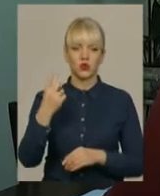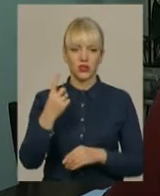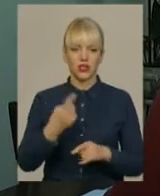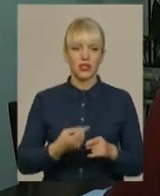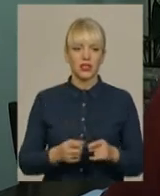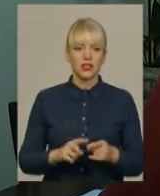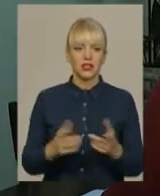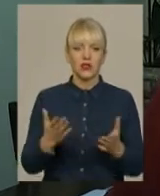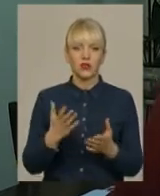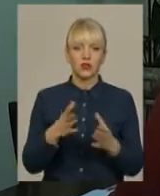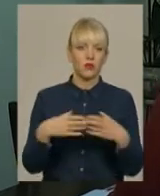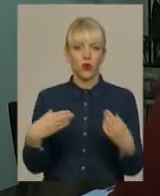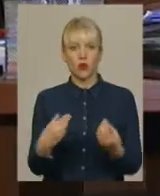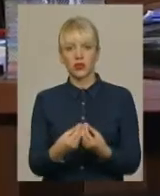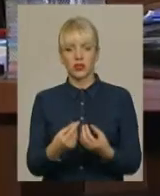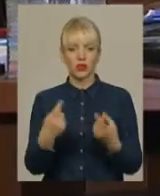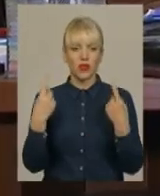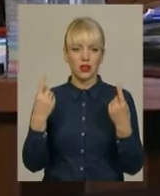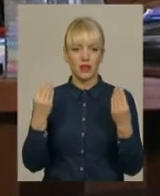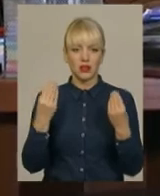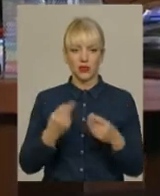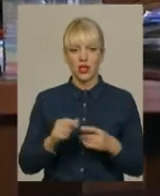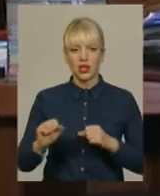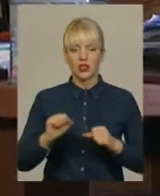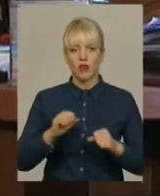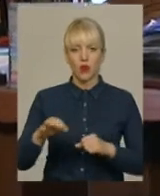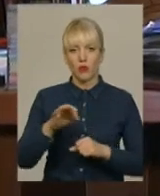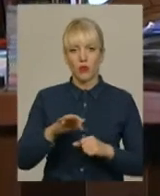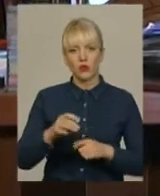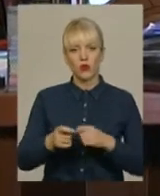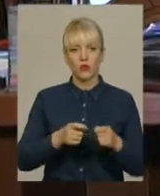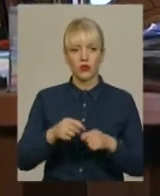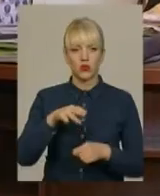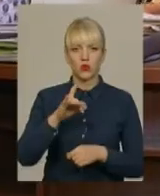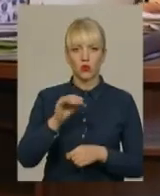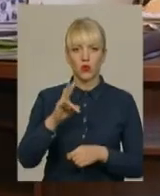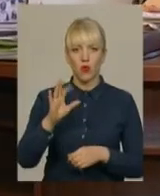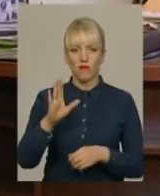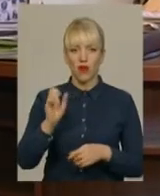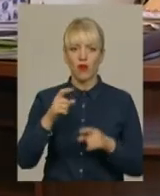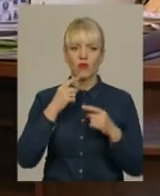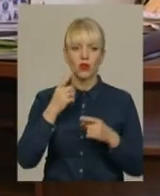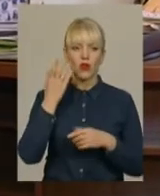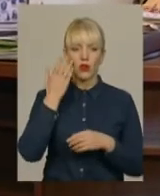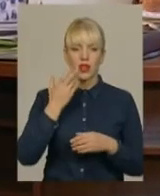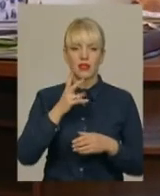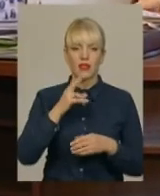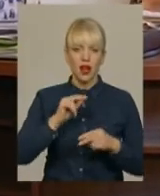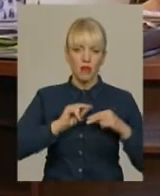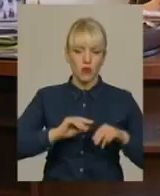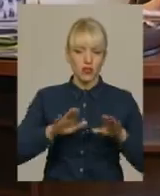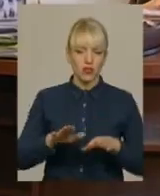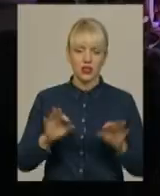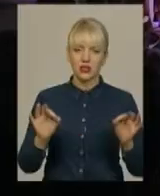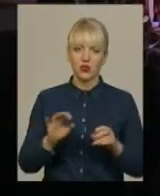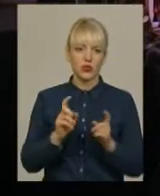з якоїсь там родини, навіть самоіменити. Керівник обласного управління культури Ірина Трунова запевняє, відколи на посаді з Миколою Балемою теж